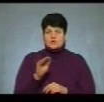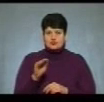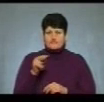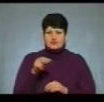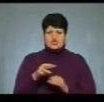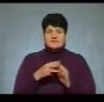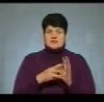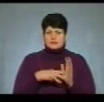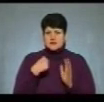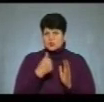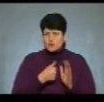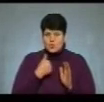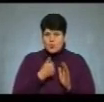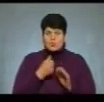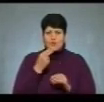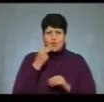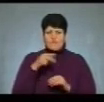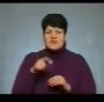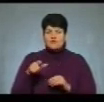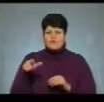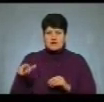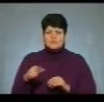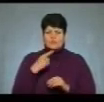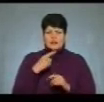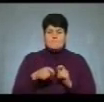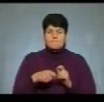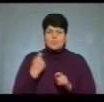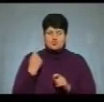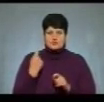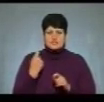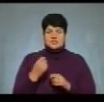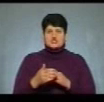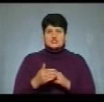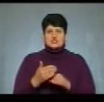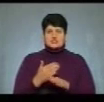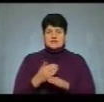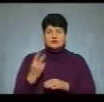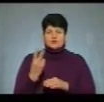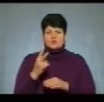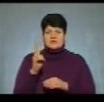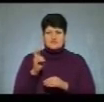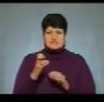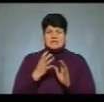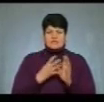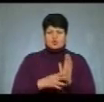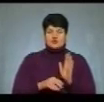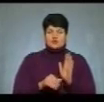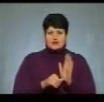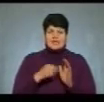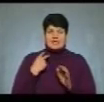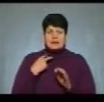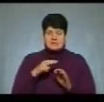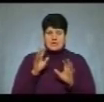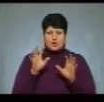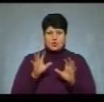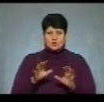2018 року, обвинуваченим інкримінували правопорушення, передбачене частиною 2 статті 296 Кримінального